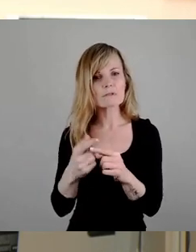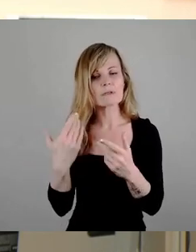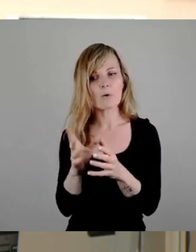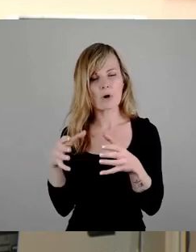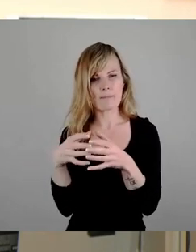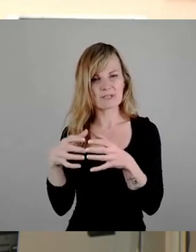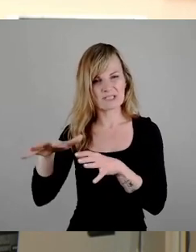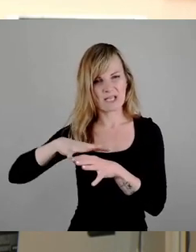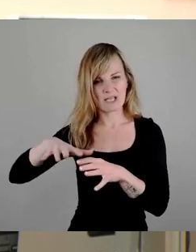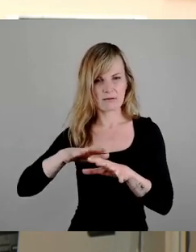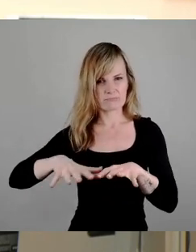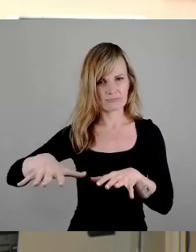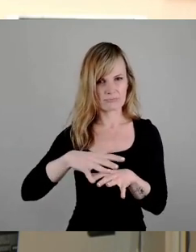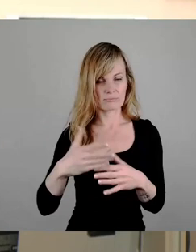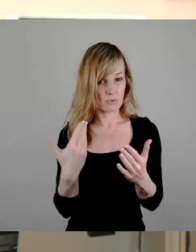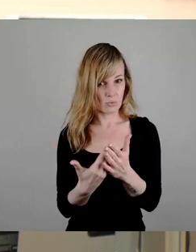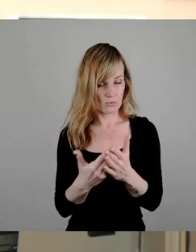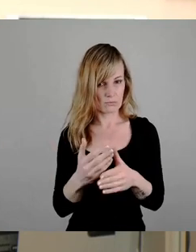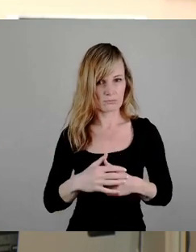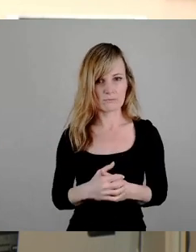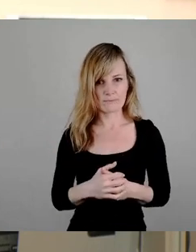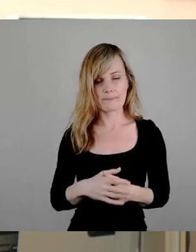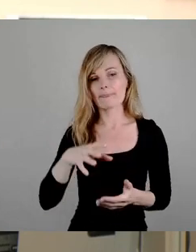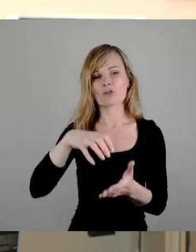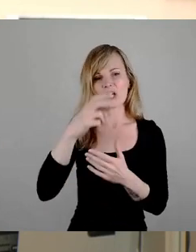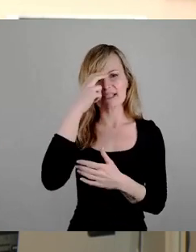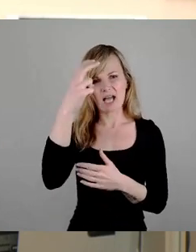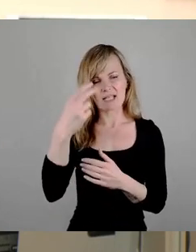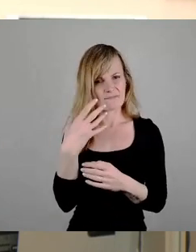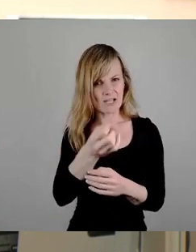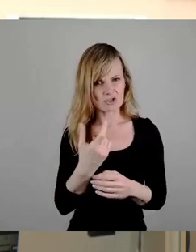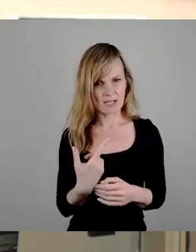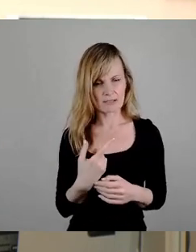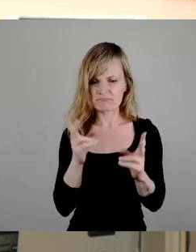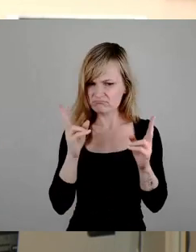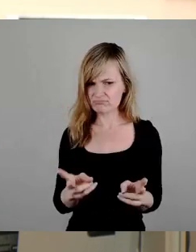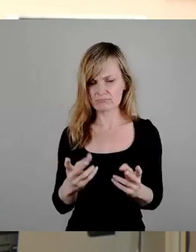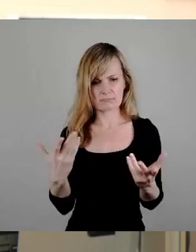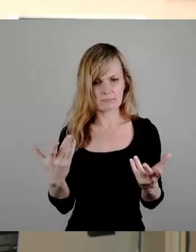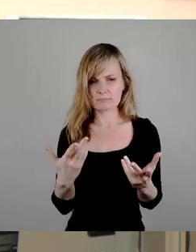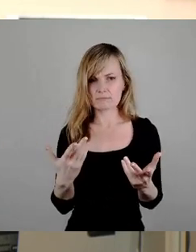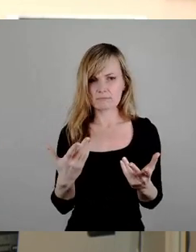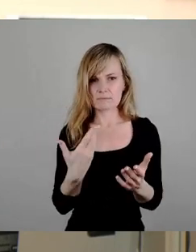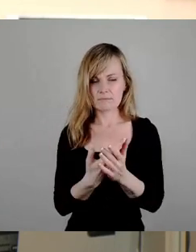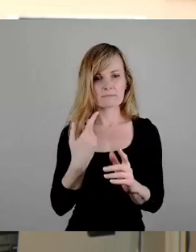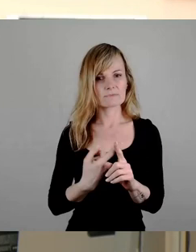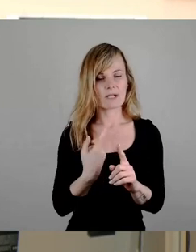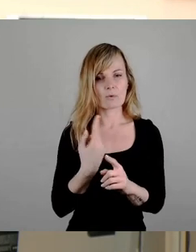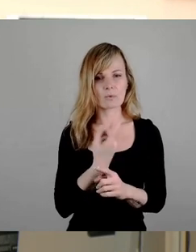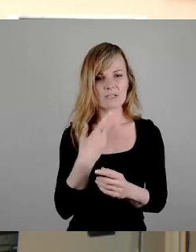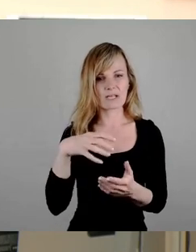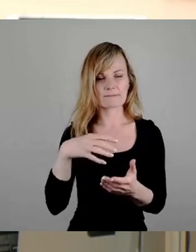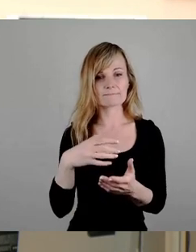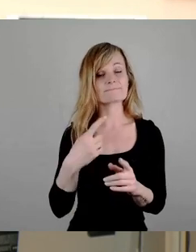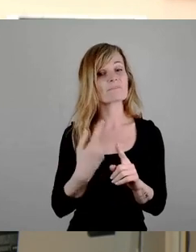Und weiter, der Stadtrat stellt fest, dass es unumgänglich ist, die Zahl unserer Stadt, die Zahl der